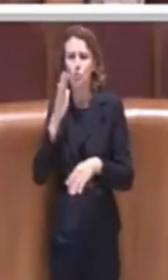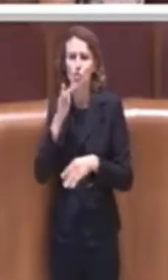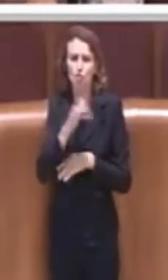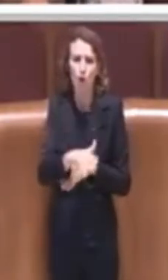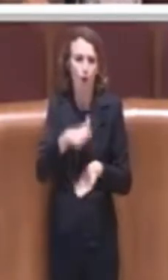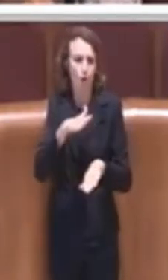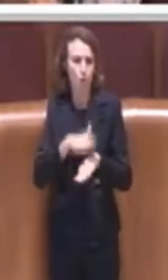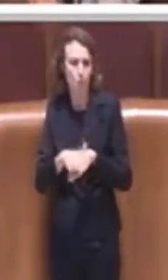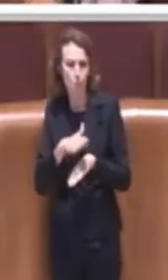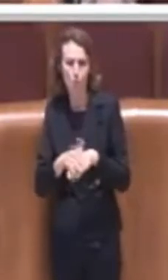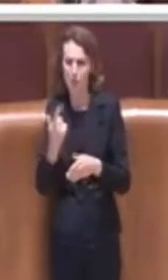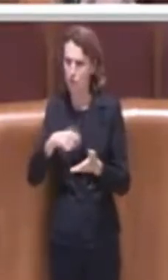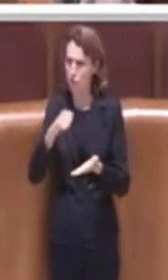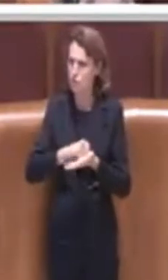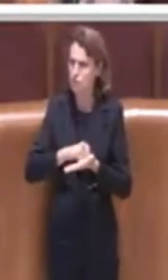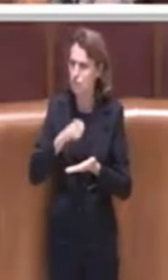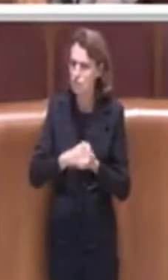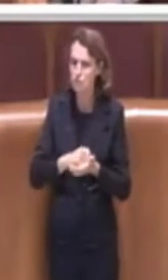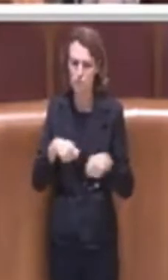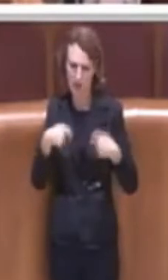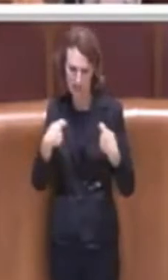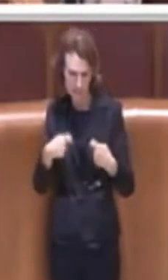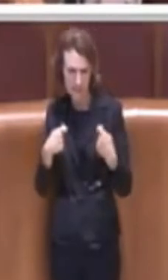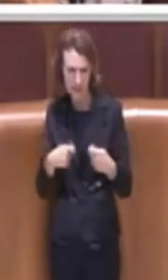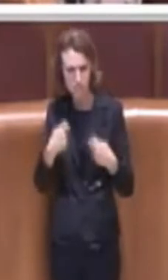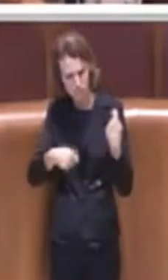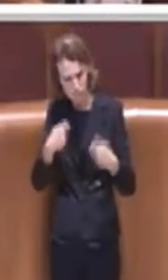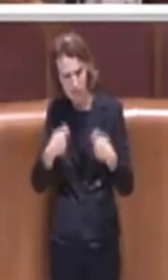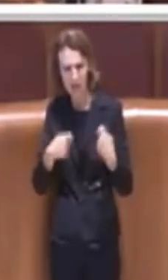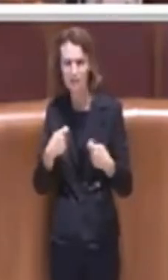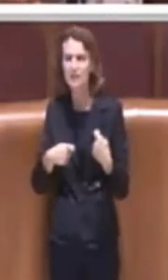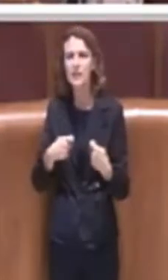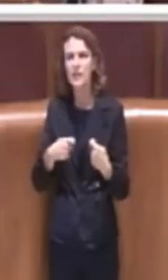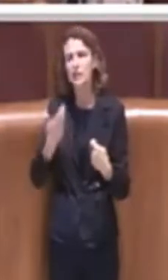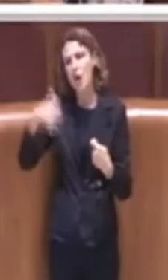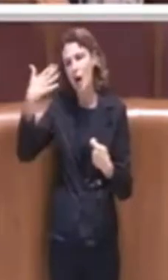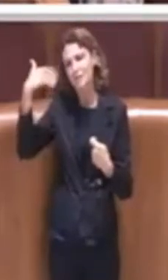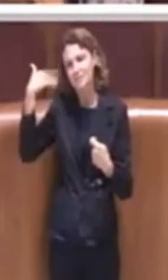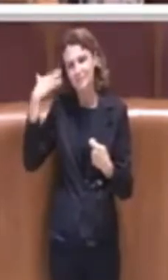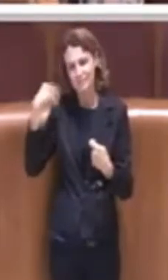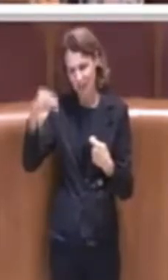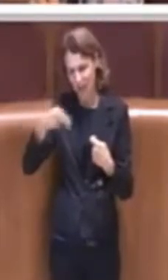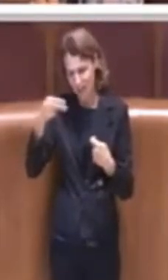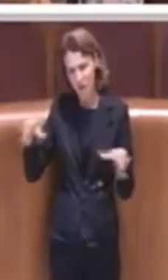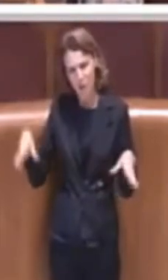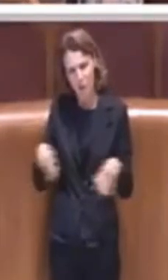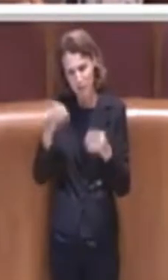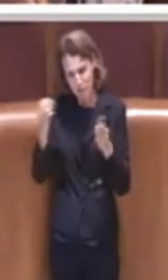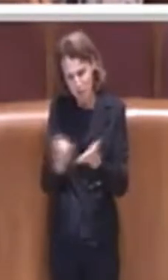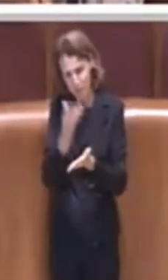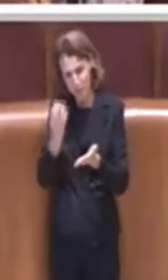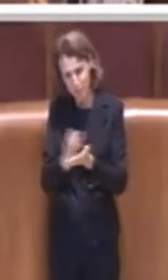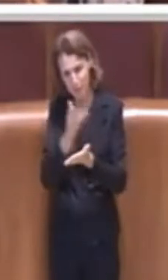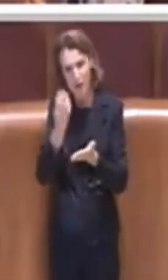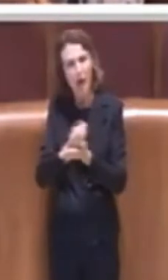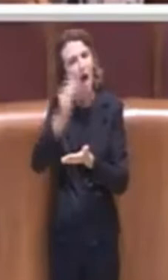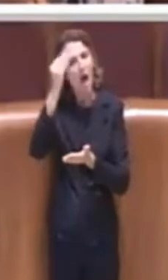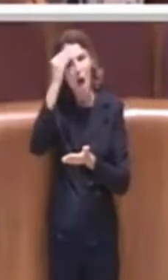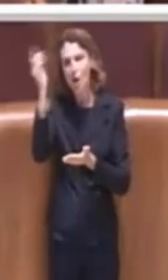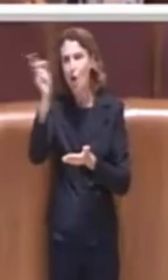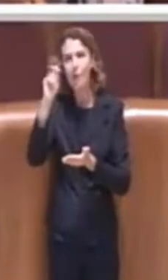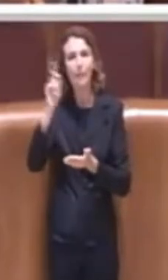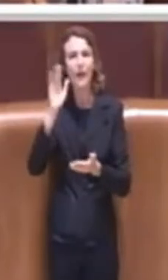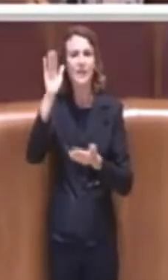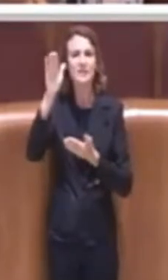resistente quindi quando si è iniziato negli anni passati non si è pensato a quello che poi avrebbe potuto